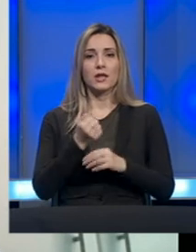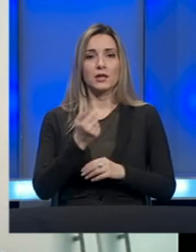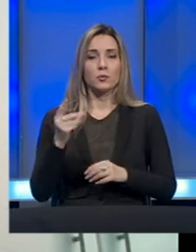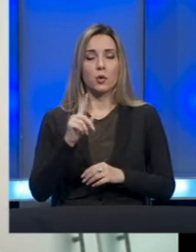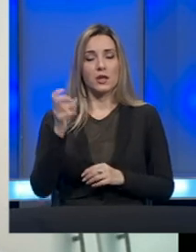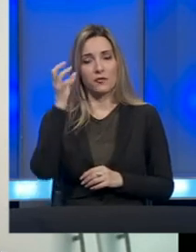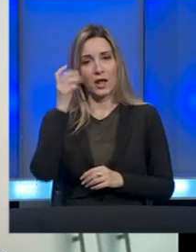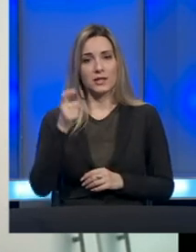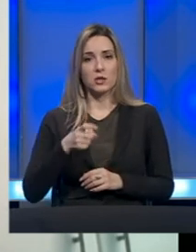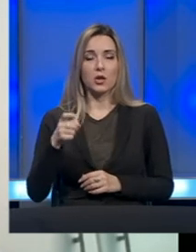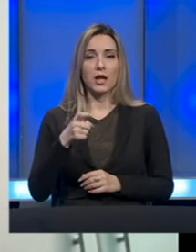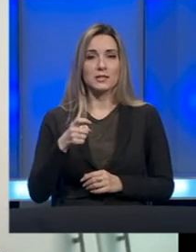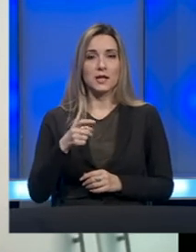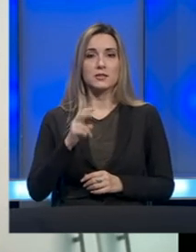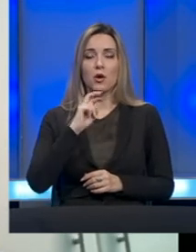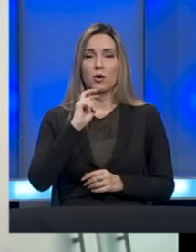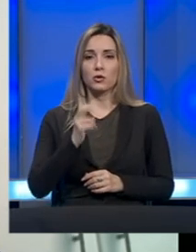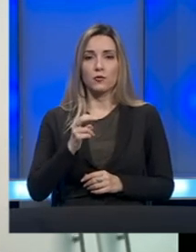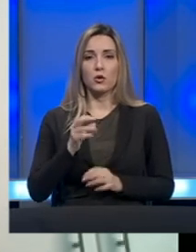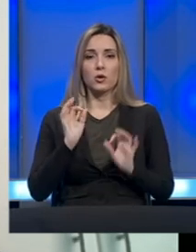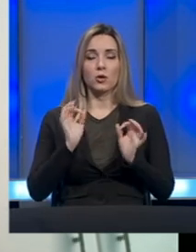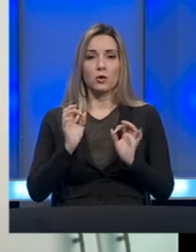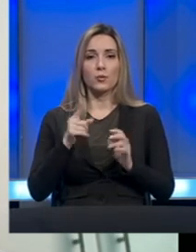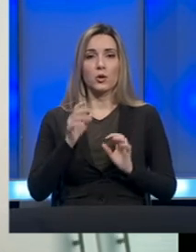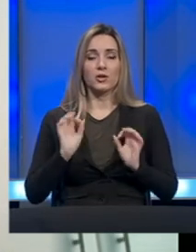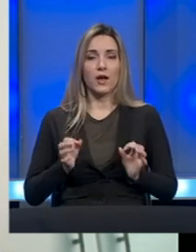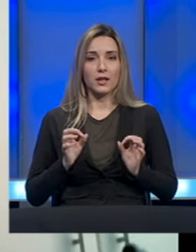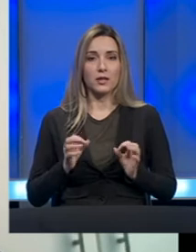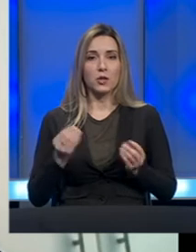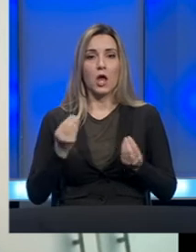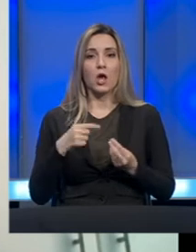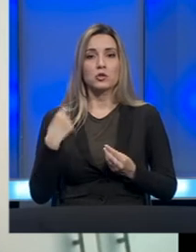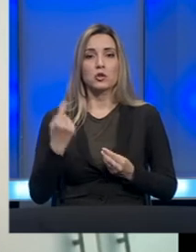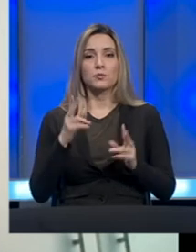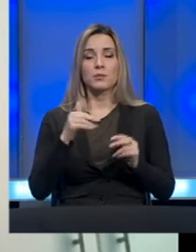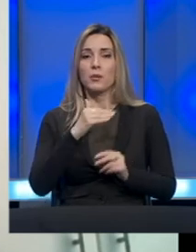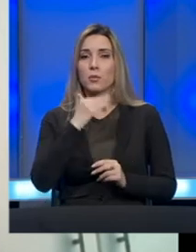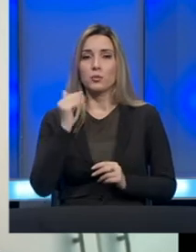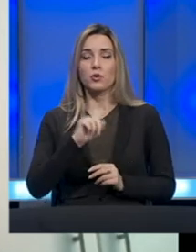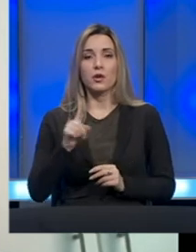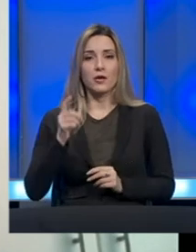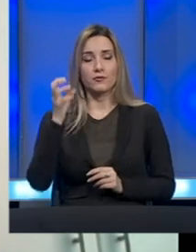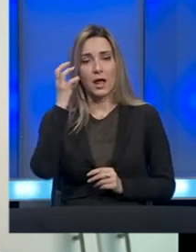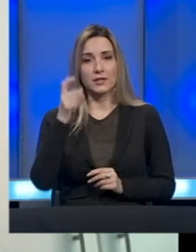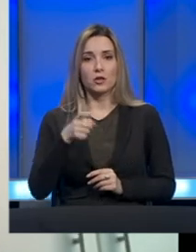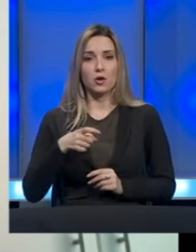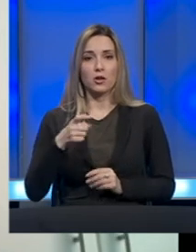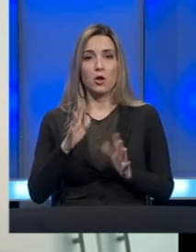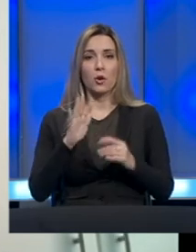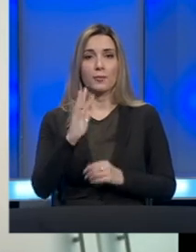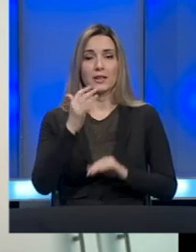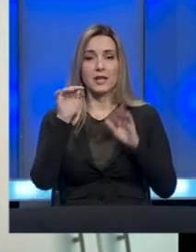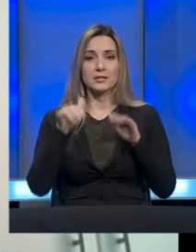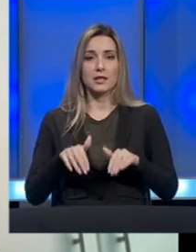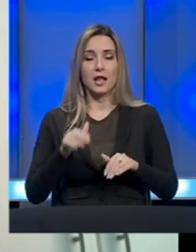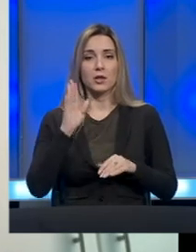nevladinih organizacija je odgovorio dobro i kvalitetno. E sad što mi imamo jako puno nevladinih organizacija oko 15.000 u